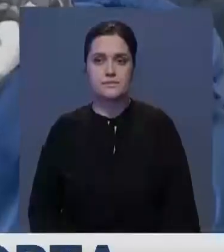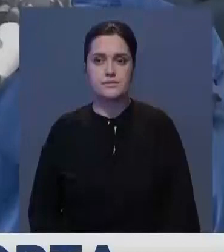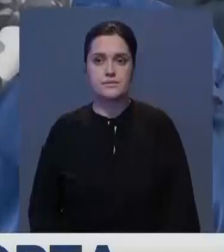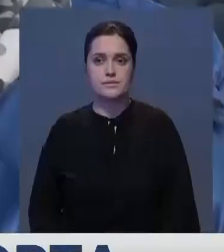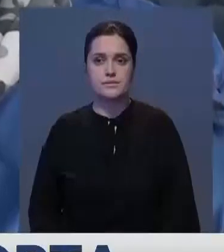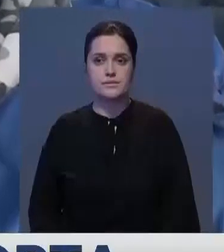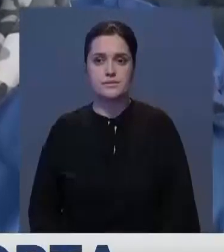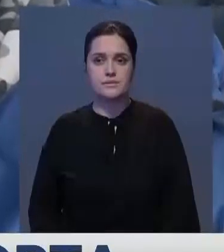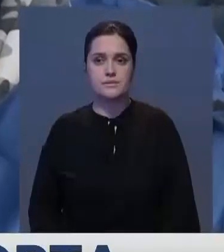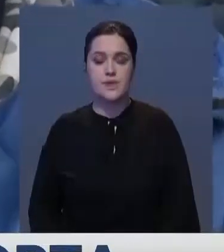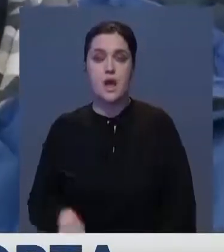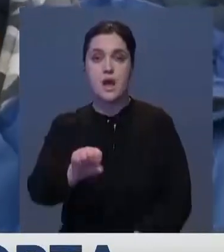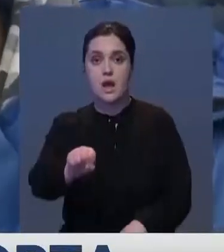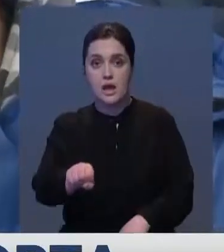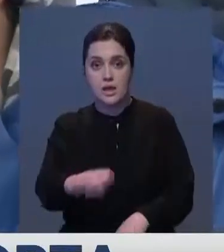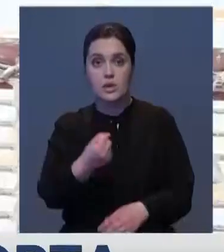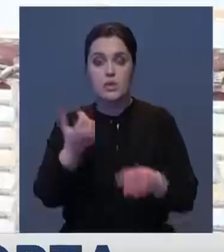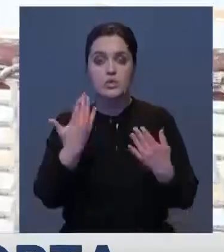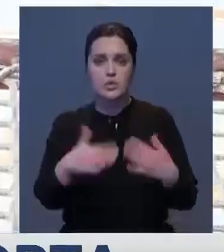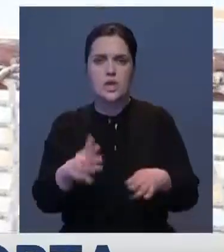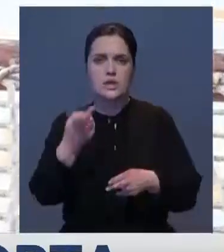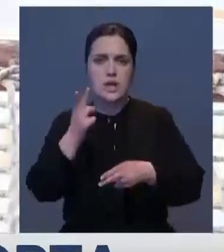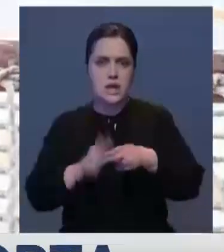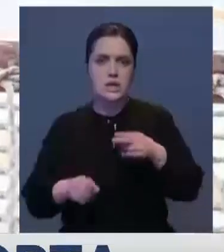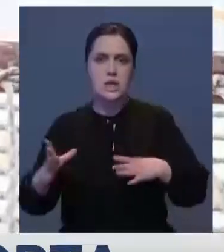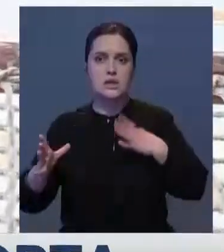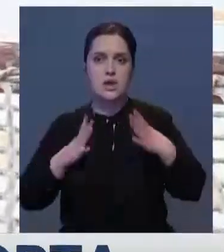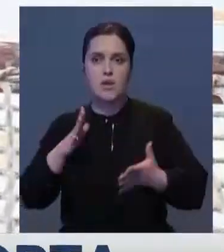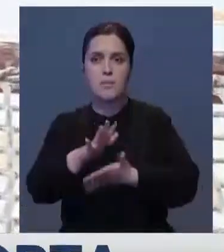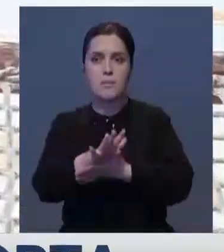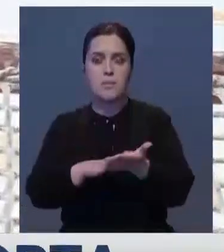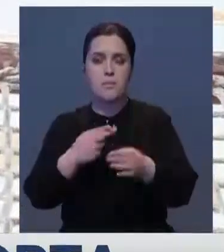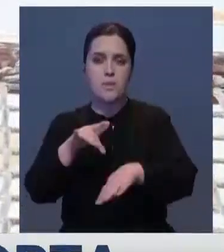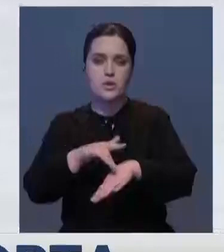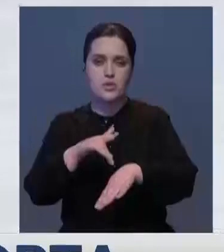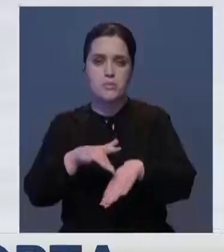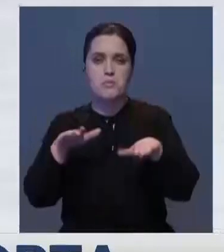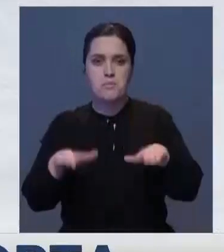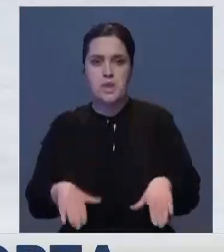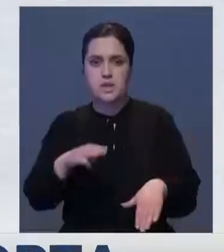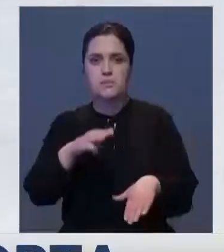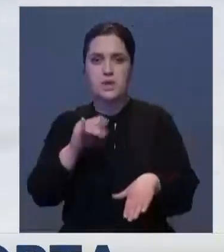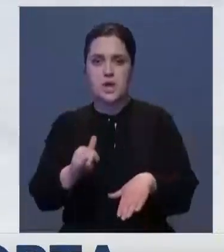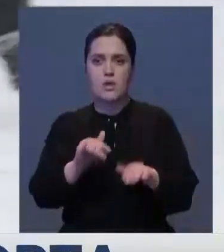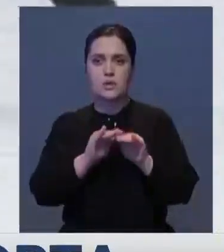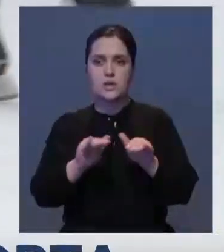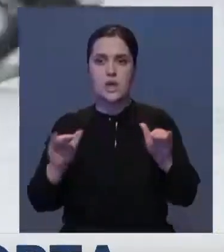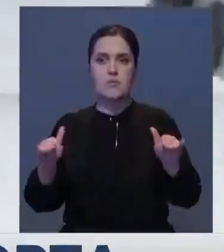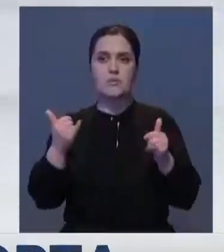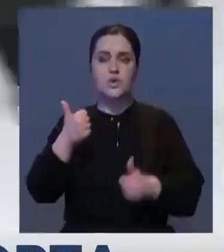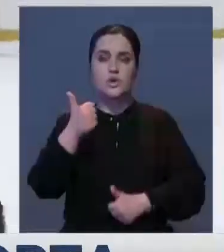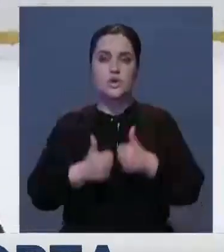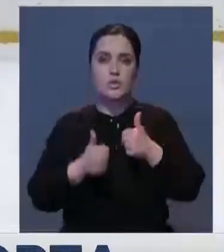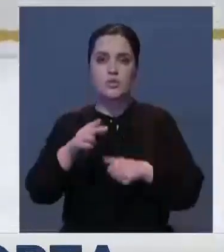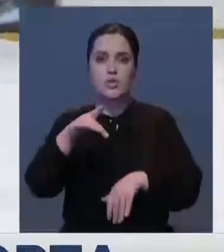Хоккейный сезон уже закрыт, однако тренировки продолжаются. Дворовый корт стал излюбленным местом для тимиртауской детворы. Здесь проходят турниры между